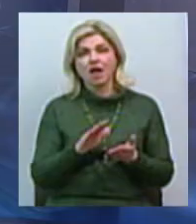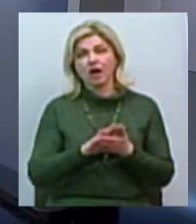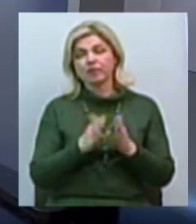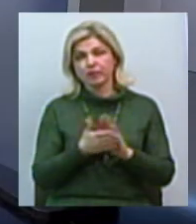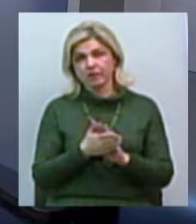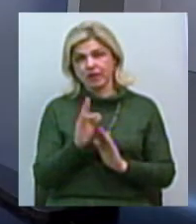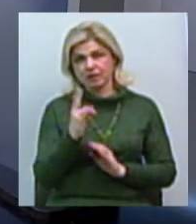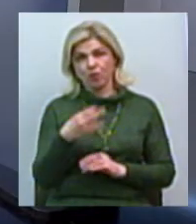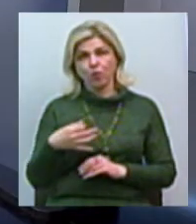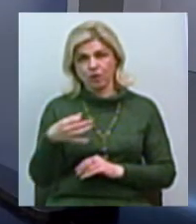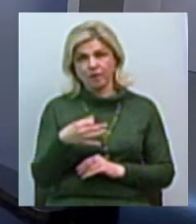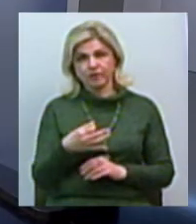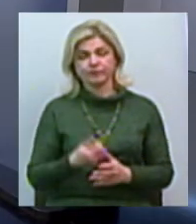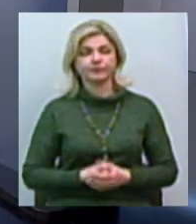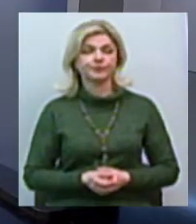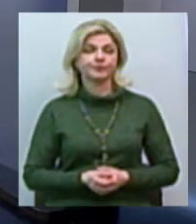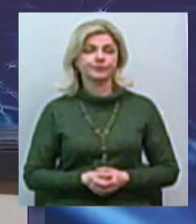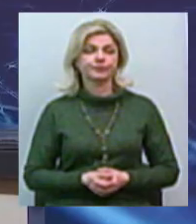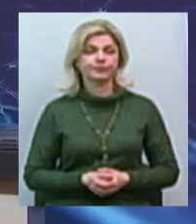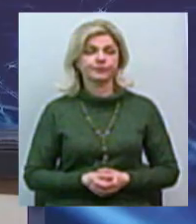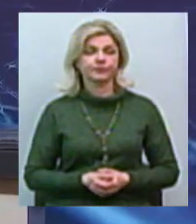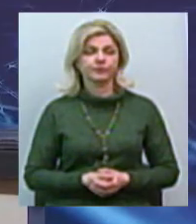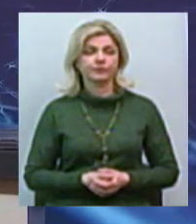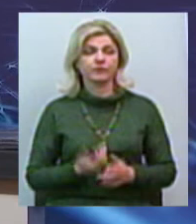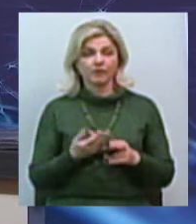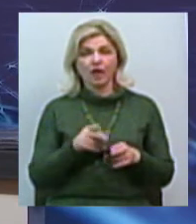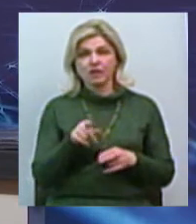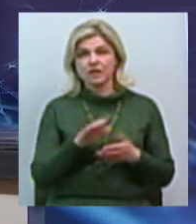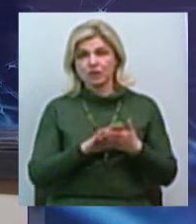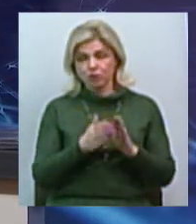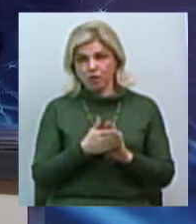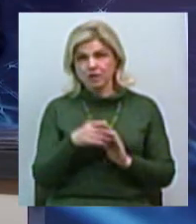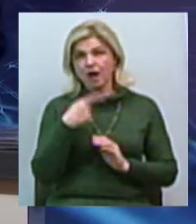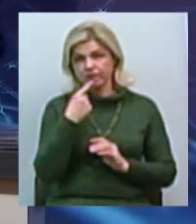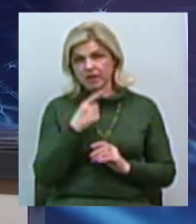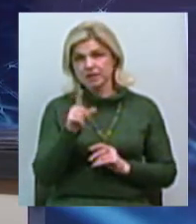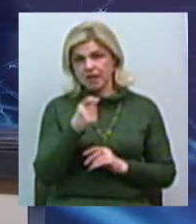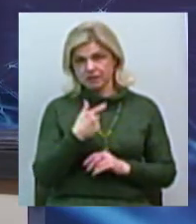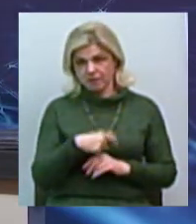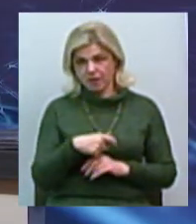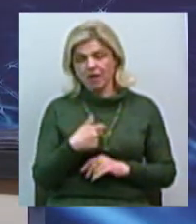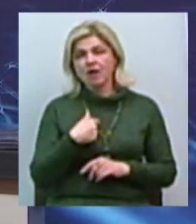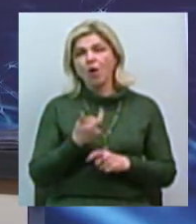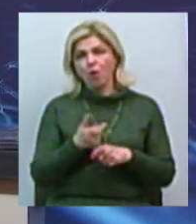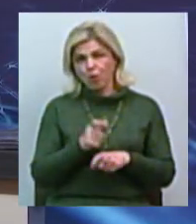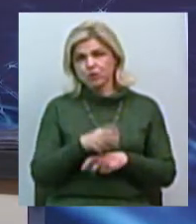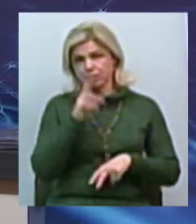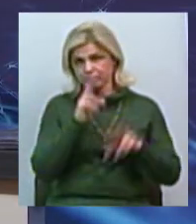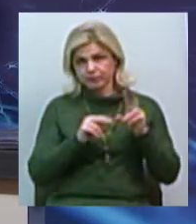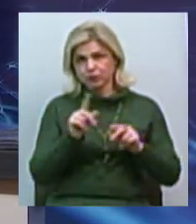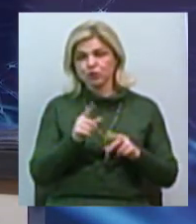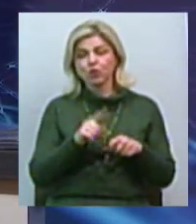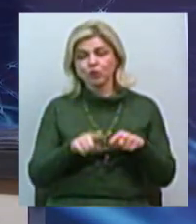цю ситуацію? Ну, ця ситуація горить сама за себе. Я дуже надію, що в ближайші ж вірні